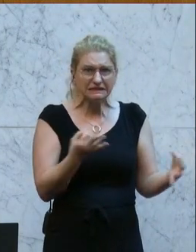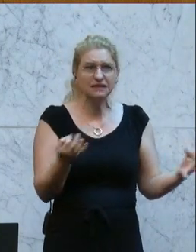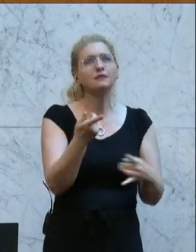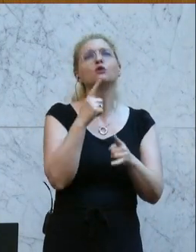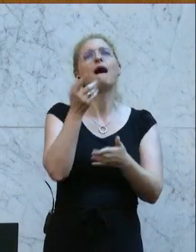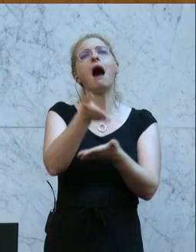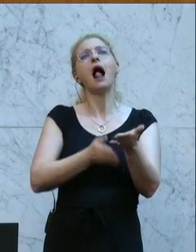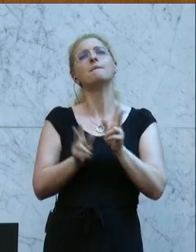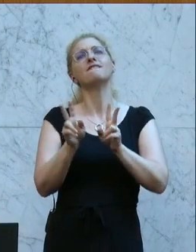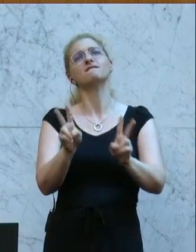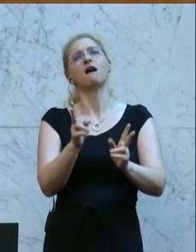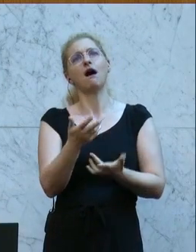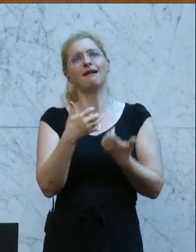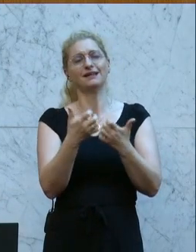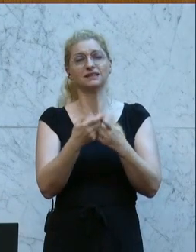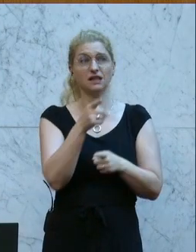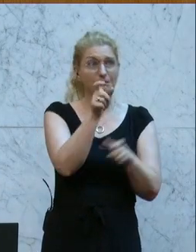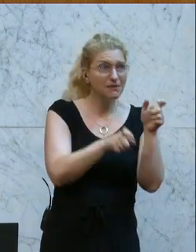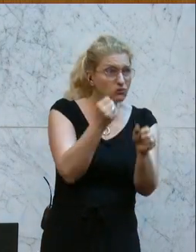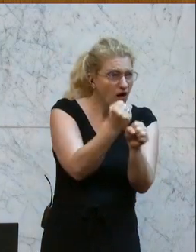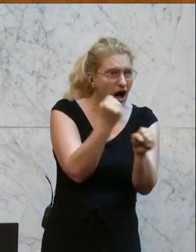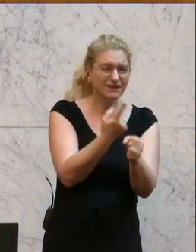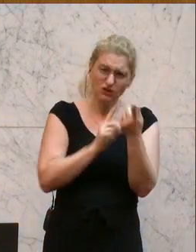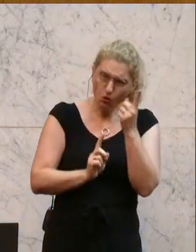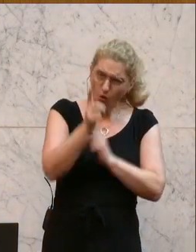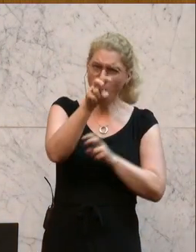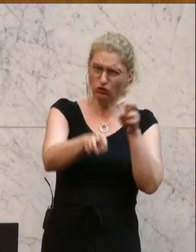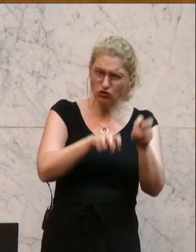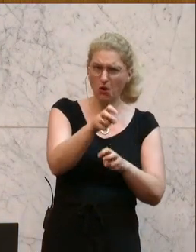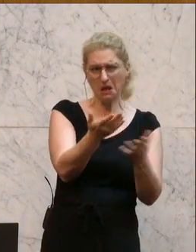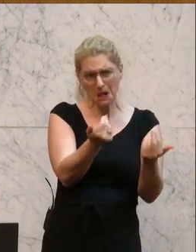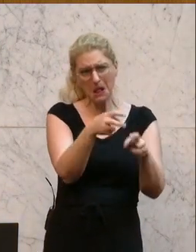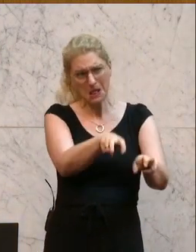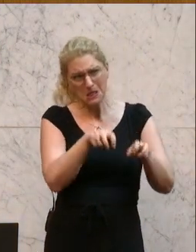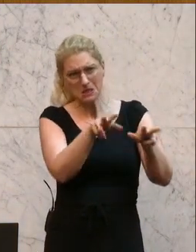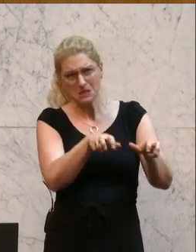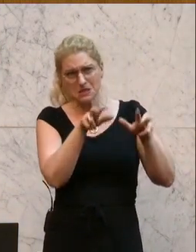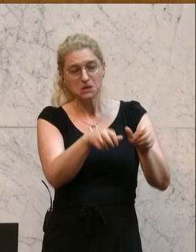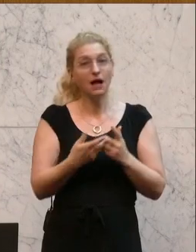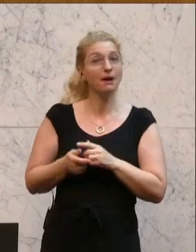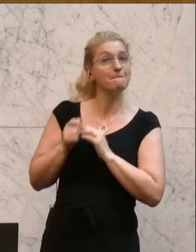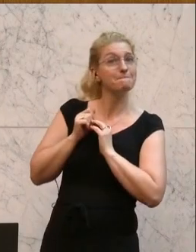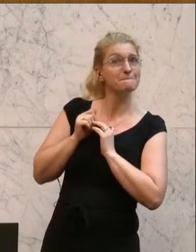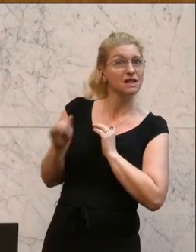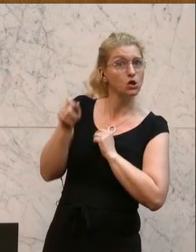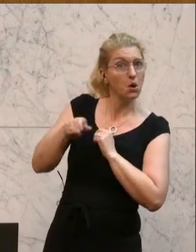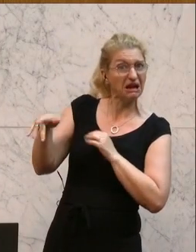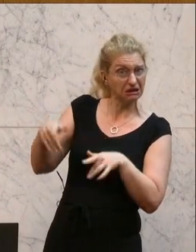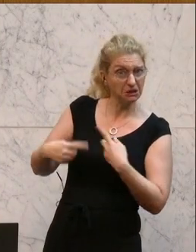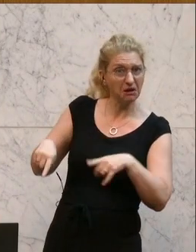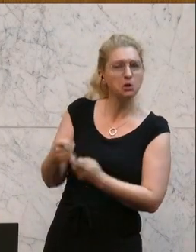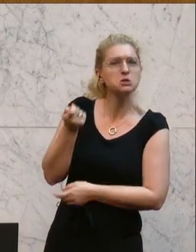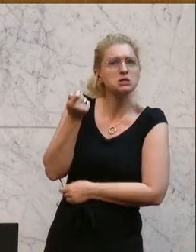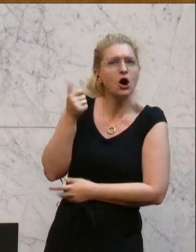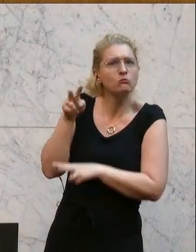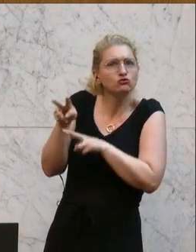halbe Wahrheit. Die arbeitenden Menschen, die besteuern wir sehr, sehr hoch. Die Millionäre und Milliardäre in diesem Land besteuern wir kaum. Das